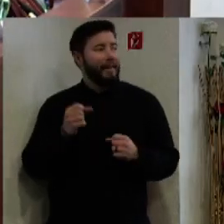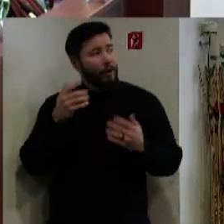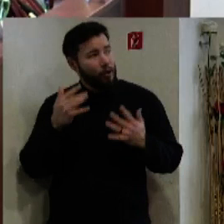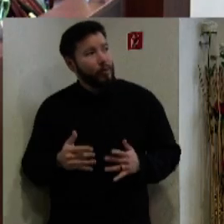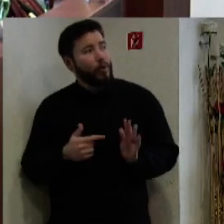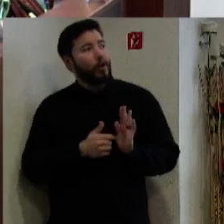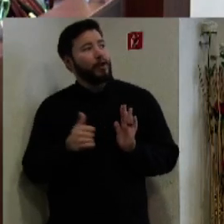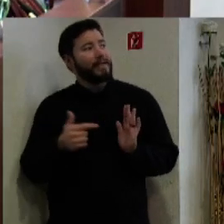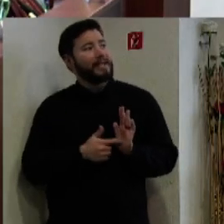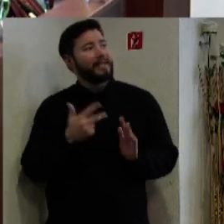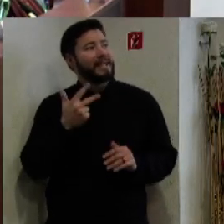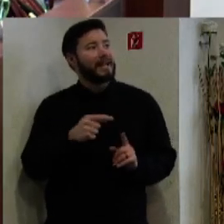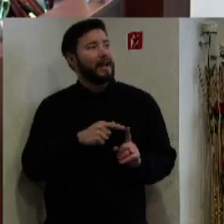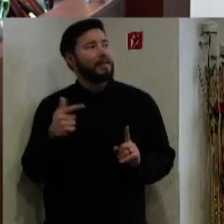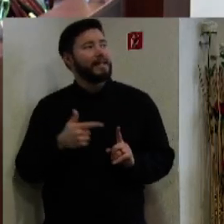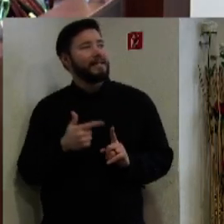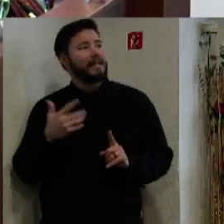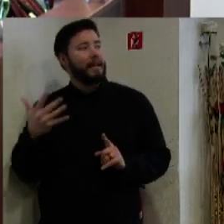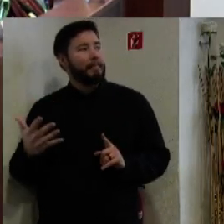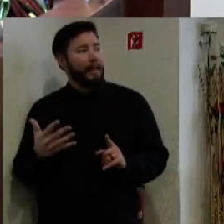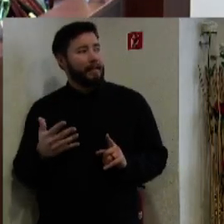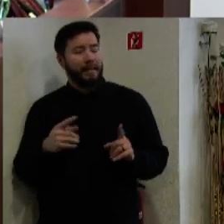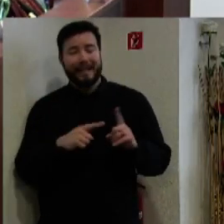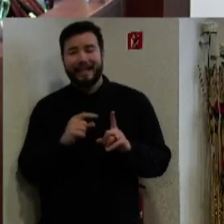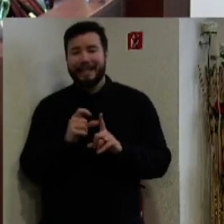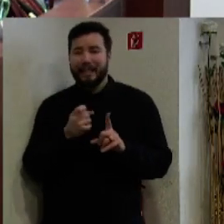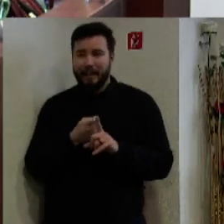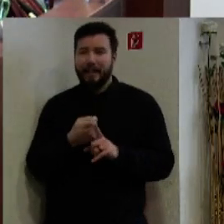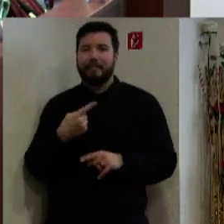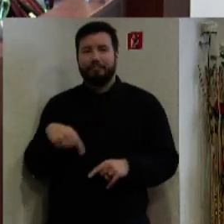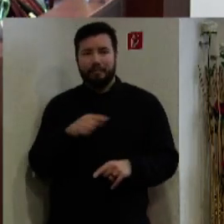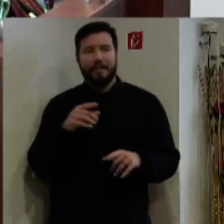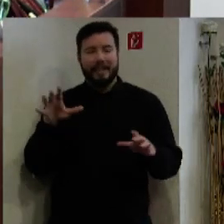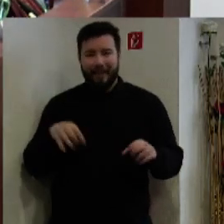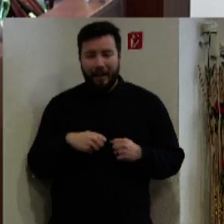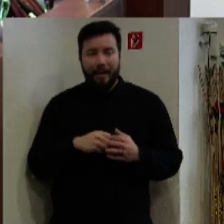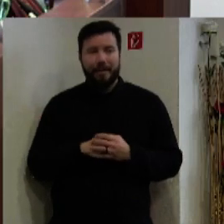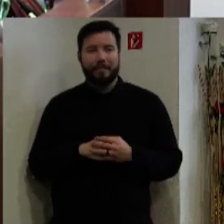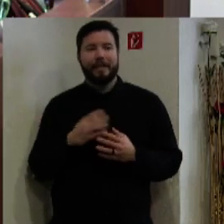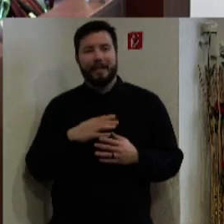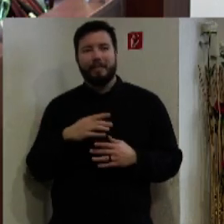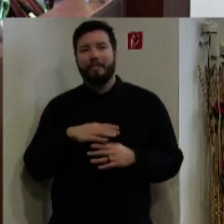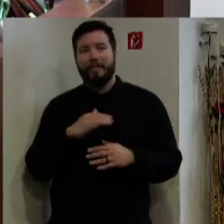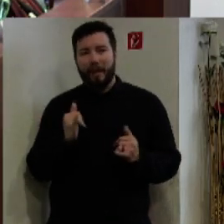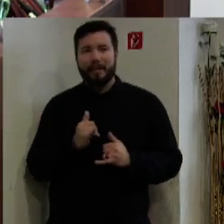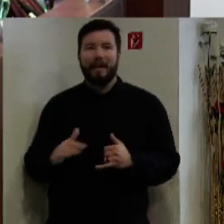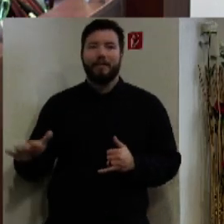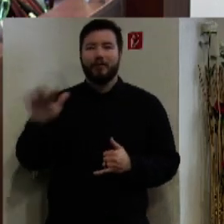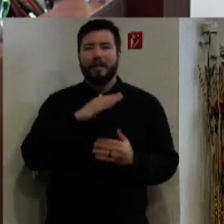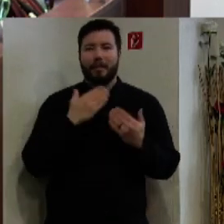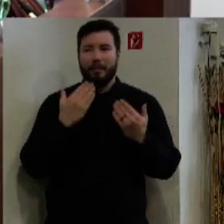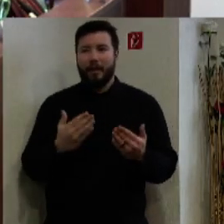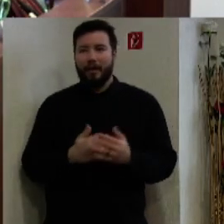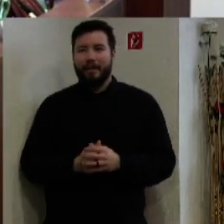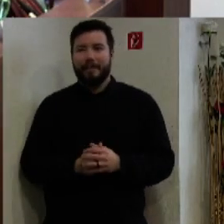rozpočtu na roky 2023-2025 Trenčianského samozprávneho kraja sme schválili. Chcem vám naozaj všetkým vám poďakovať a teraz